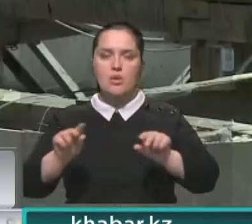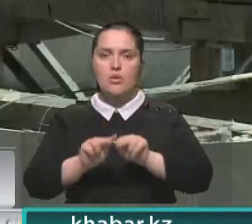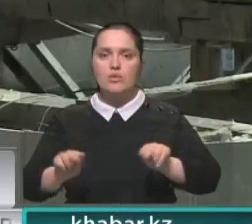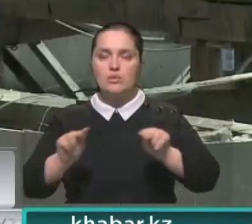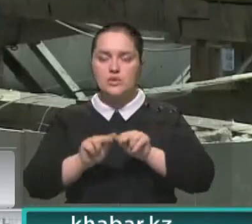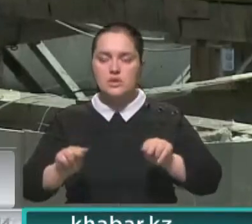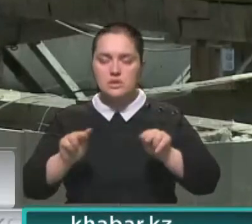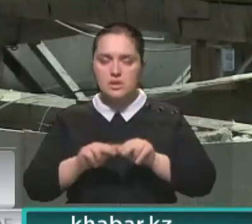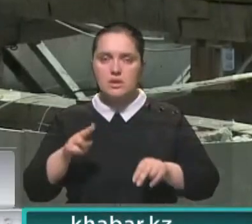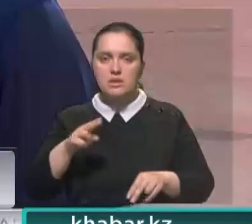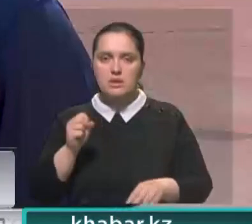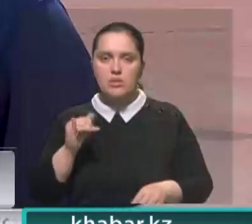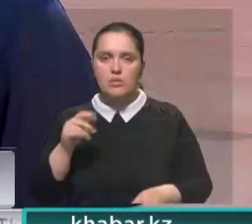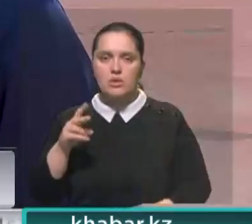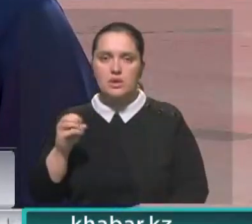Абилкаир Даулетов.